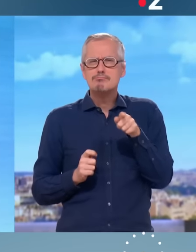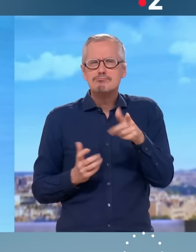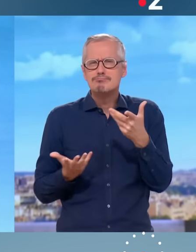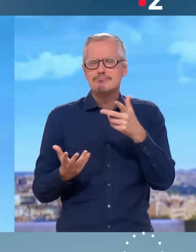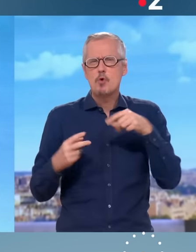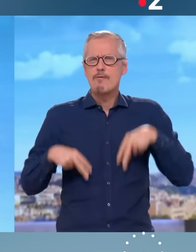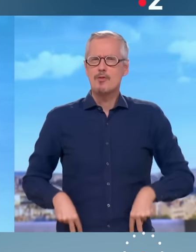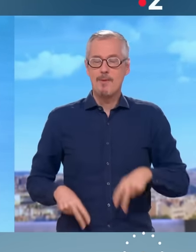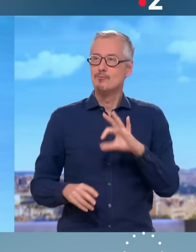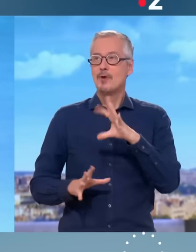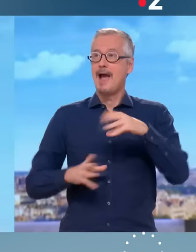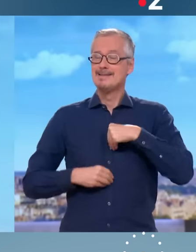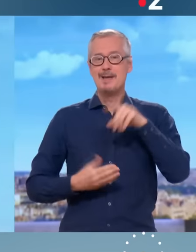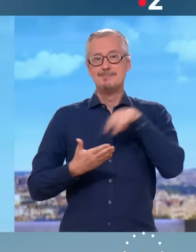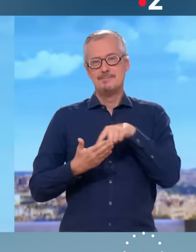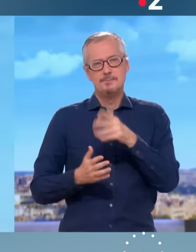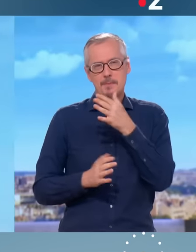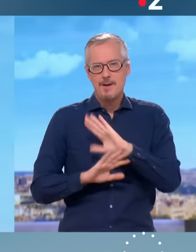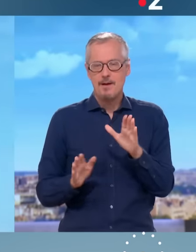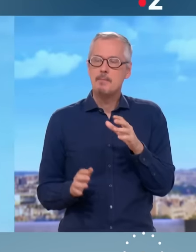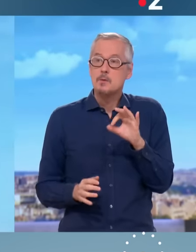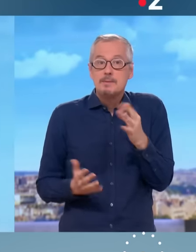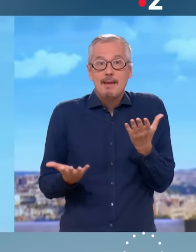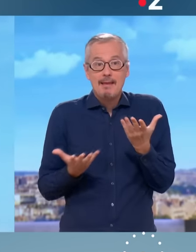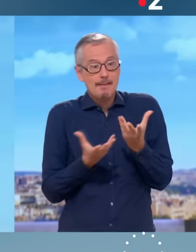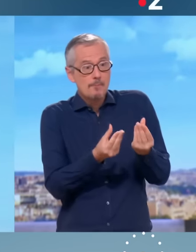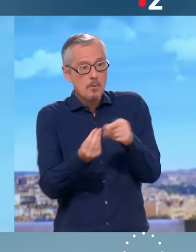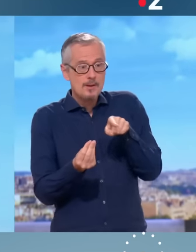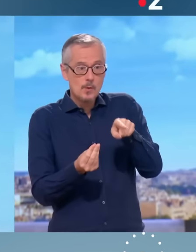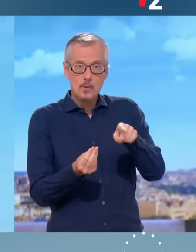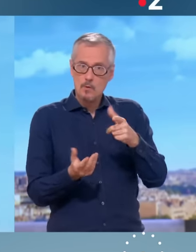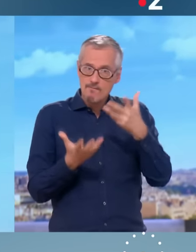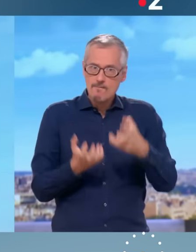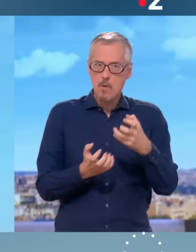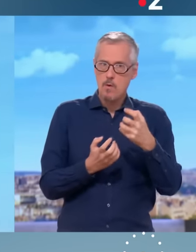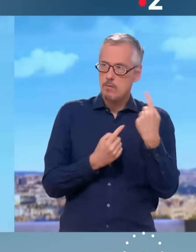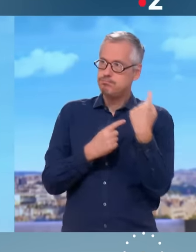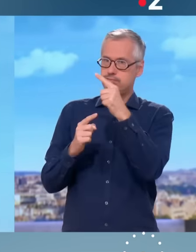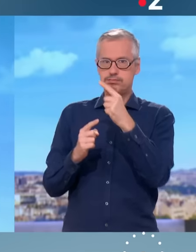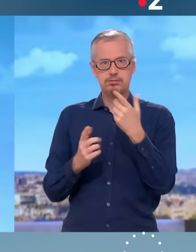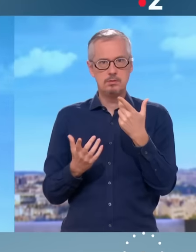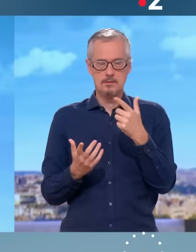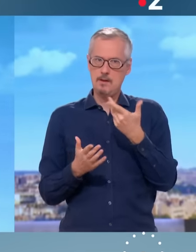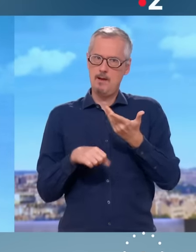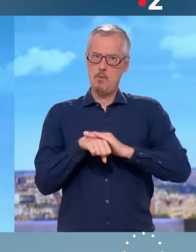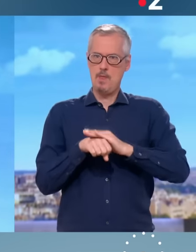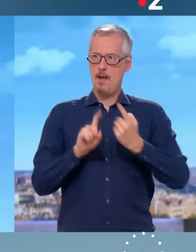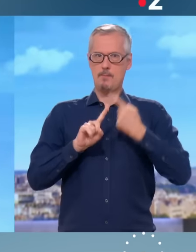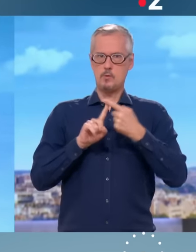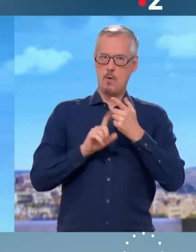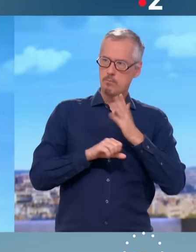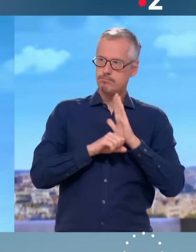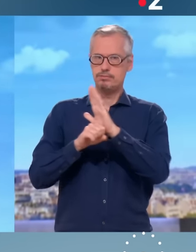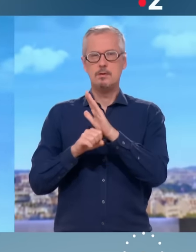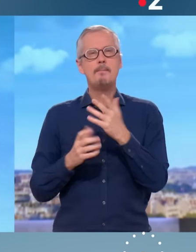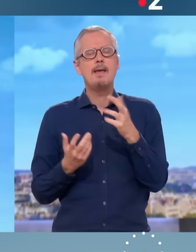supprimer la réforme des retraites. Mais si c'est ce qu'attendent les Français,'est la responsabilité des responsables politiques… C'est un référendum sur les retraites ? que LR, par